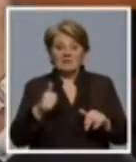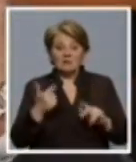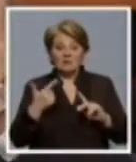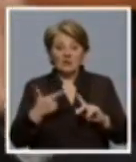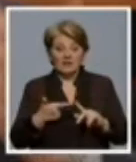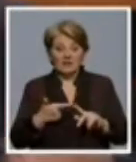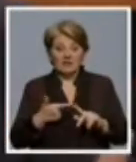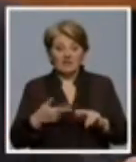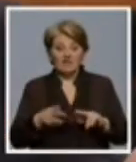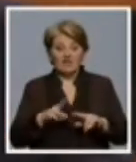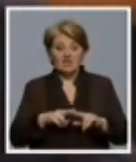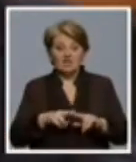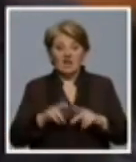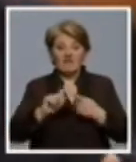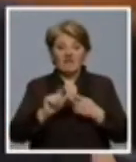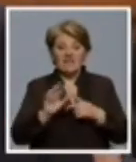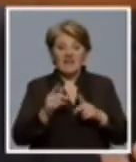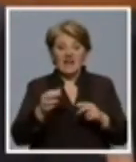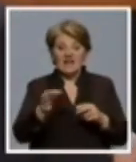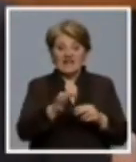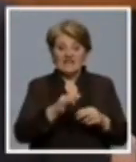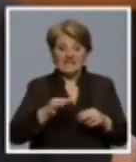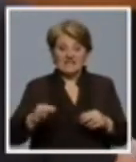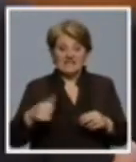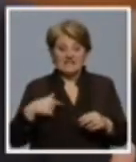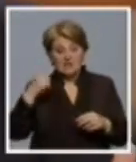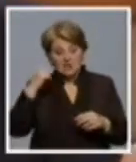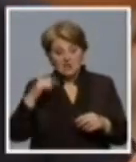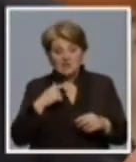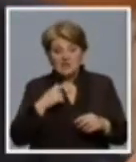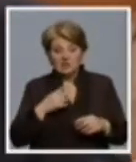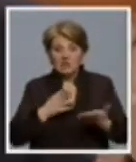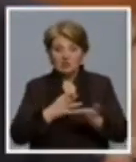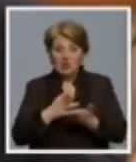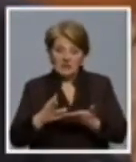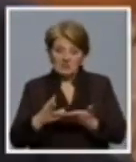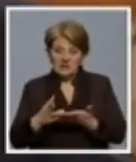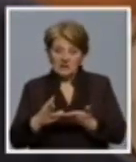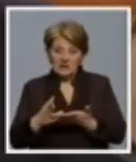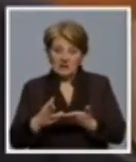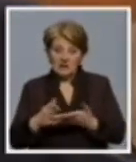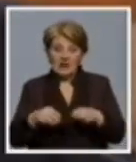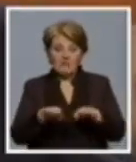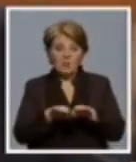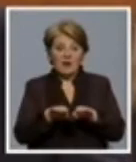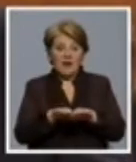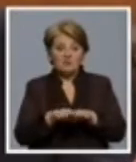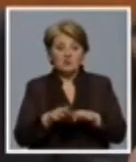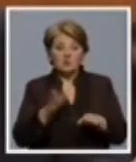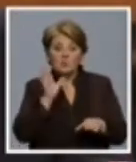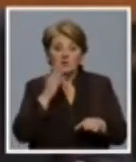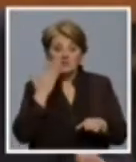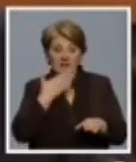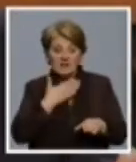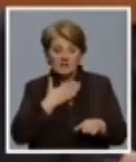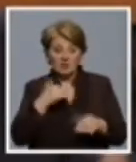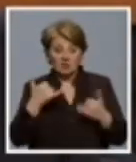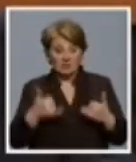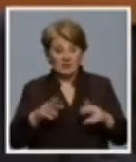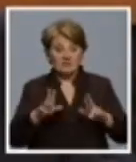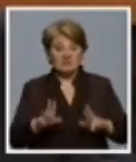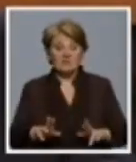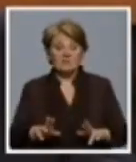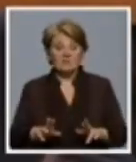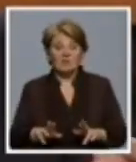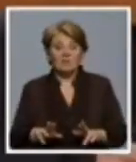više procesa federalnih jedinica, što bi značilo našu administrativnu, teritorijalnu jednog pravnost u Bosni i Hercegovini. Ali ono što mi danas